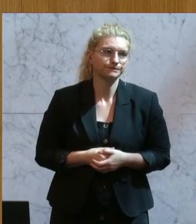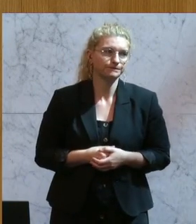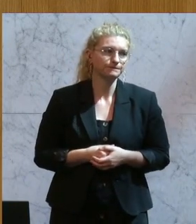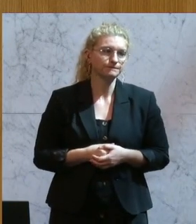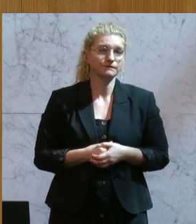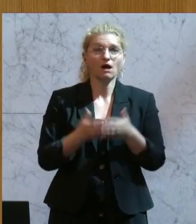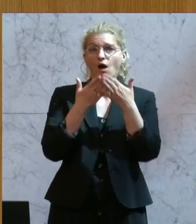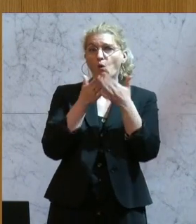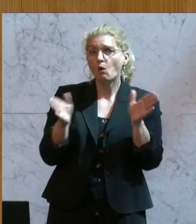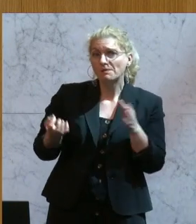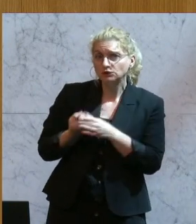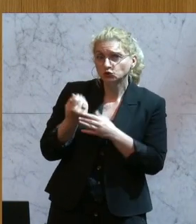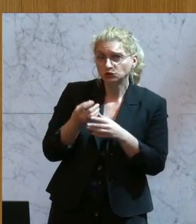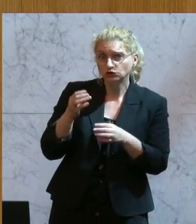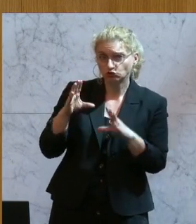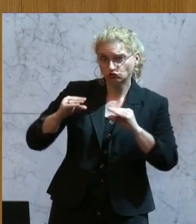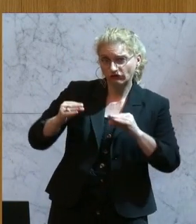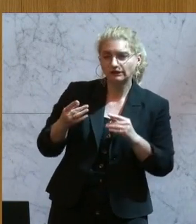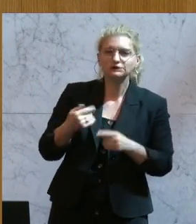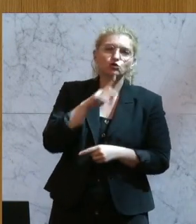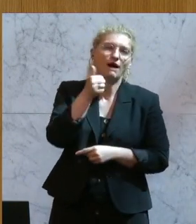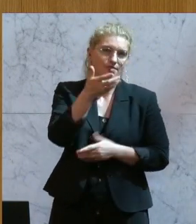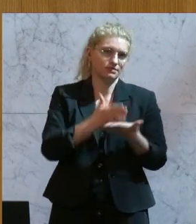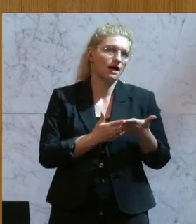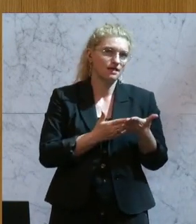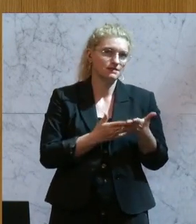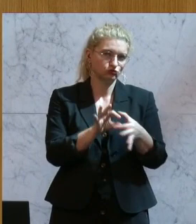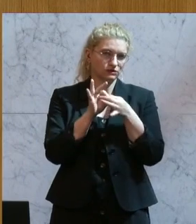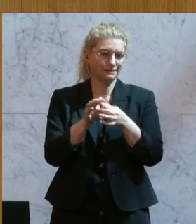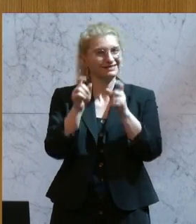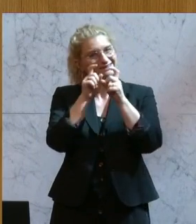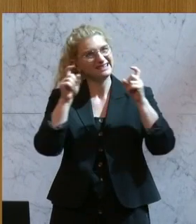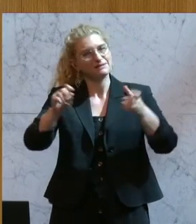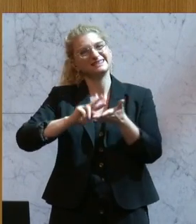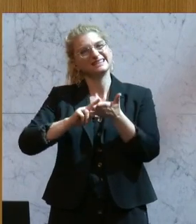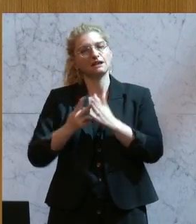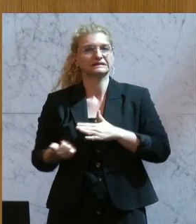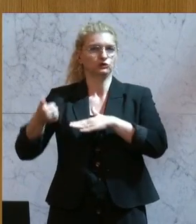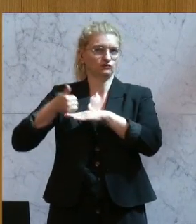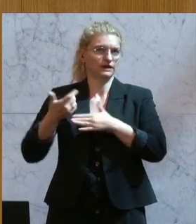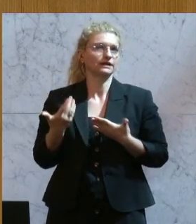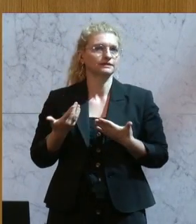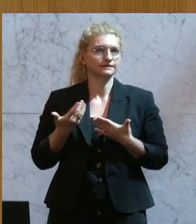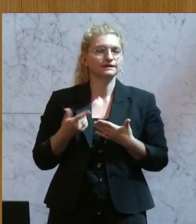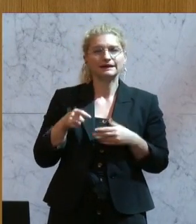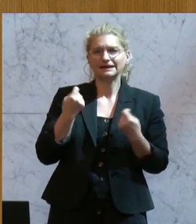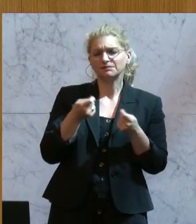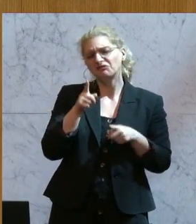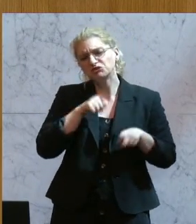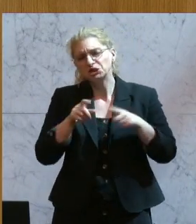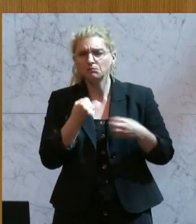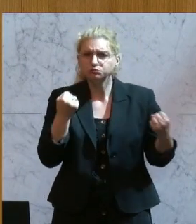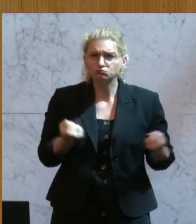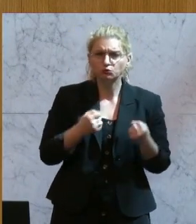Open-Source-Software ist nur ein Teil, wenn wir über das Thema digitale Souveränität sprechen. Es gibt da viele Bemühungen,